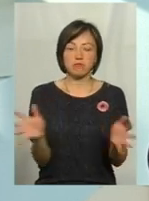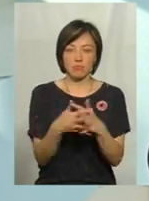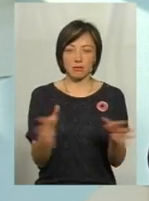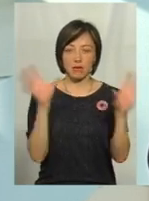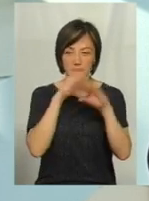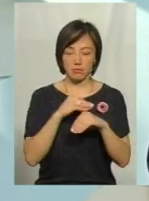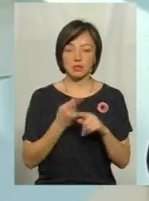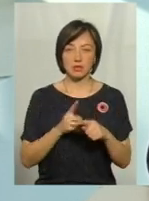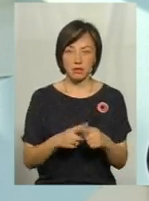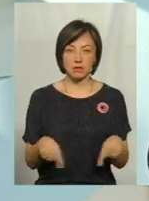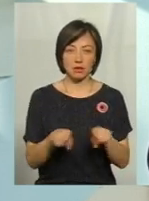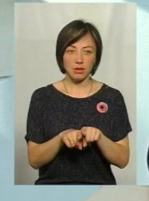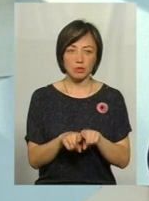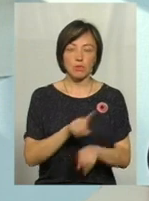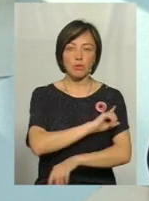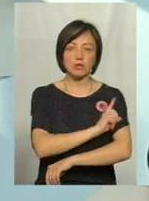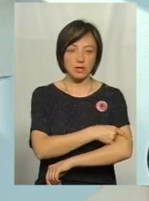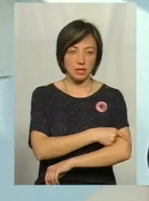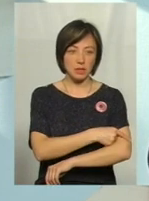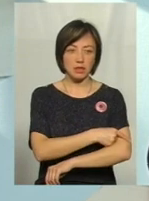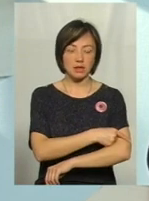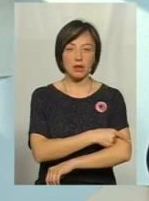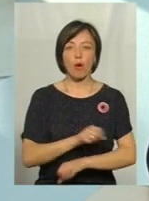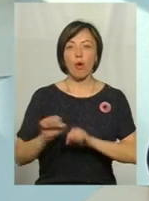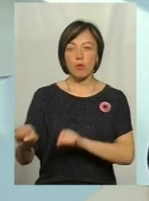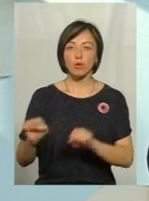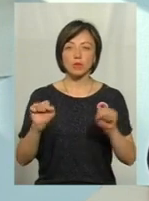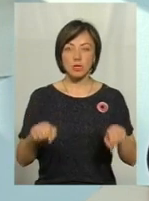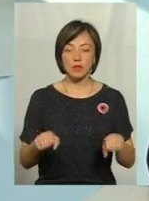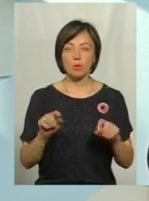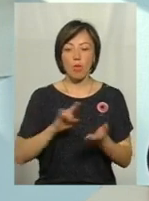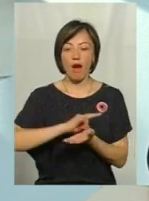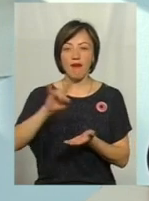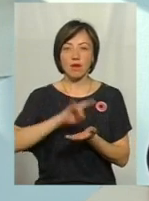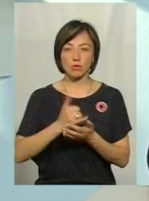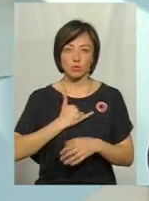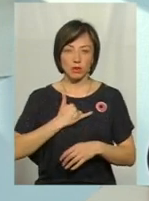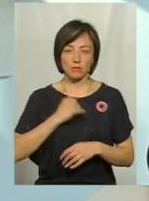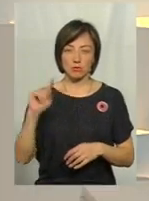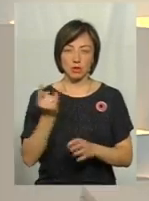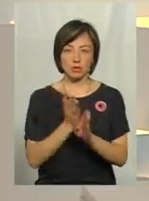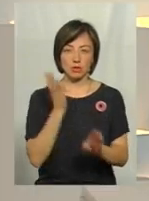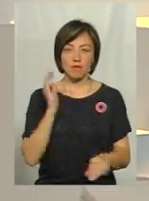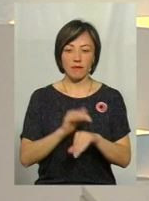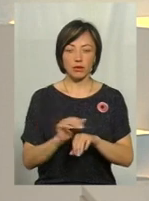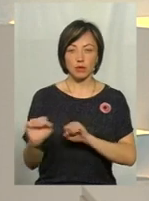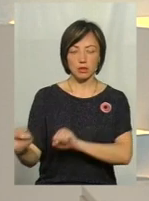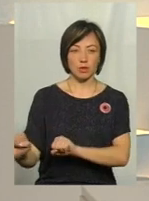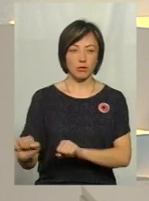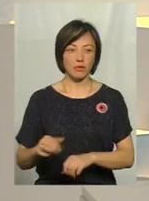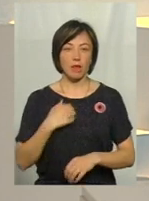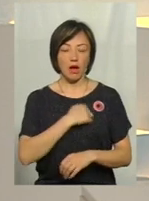Це також посилить саме обороноздатність, тому що авіація в нас, перш за все, це фактор стримування